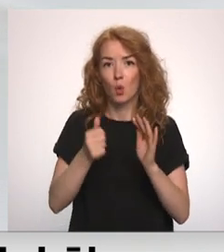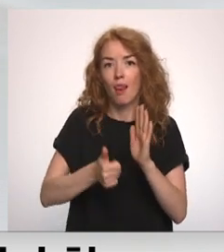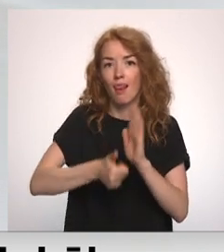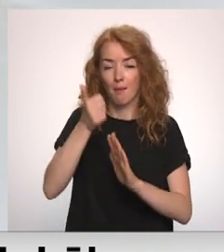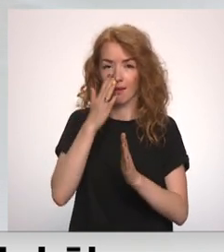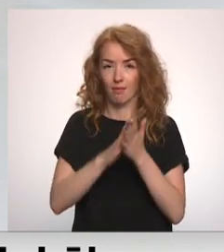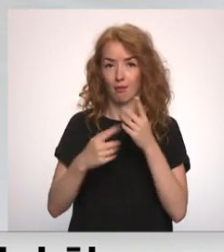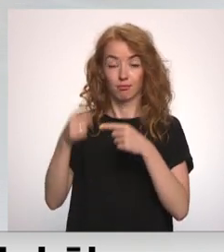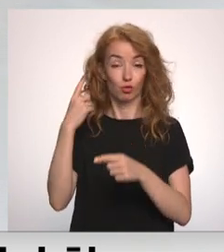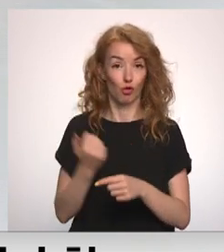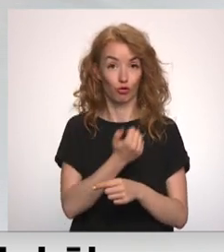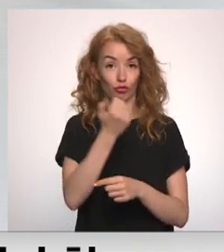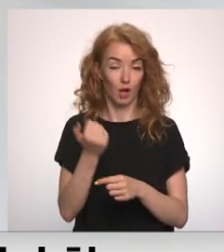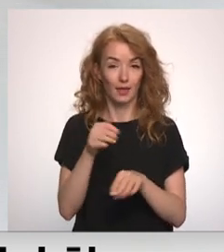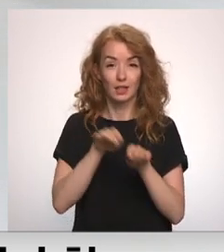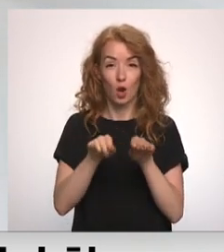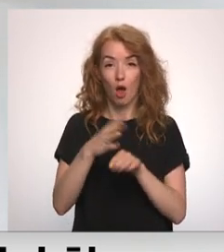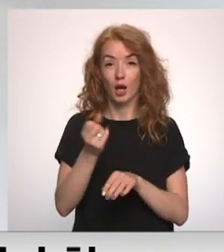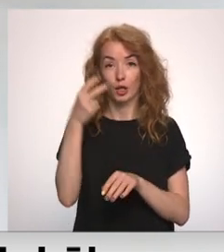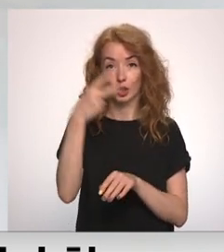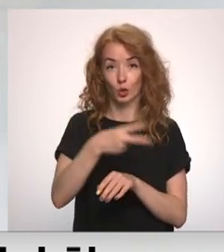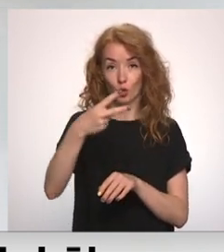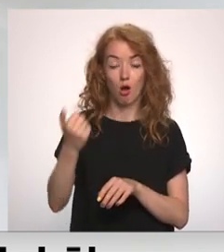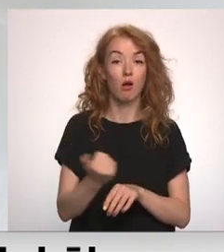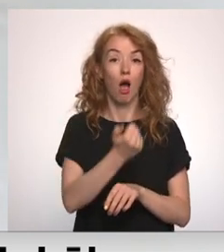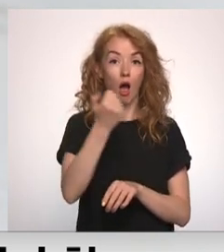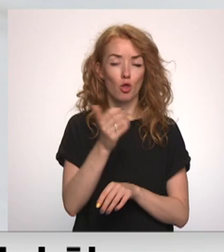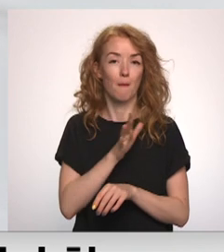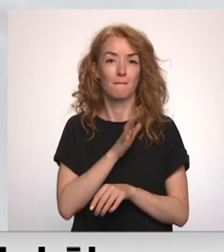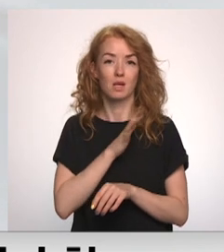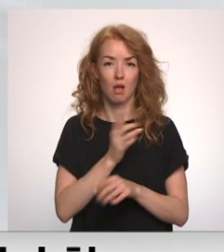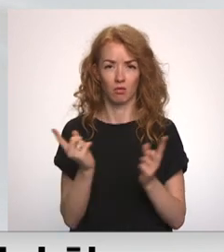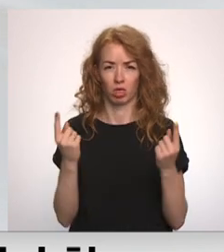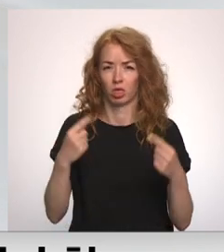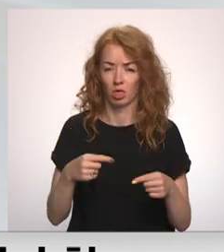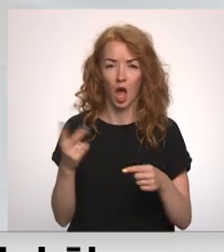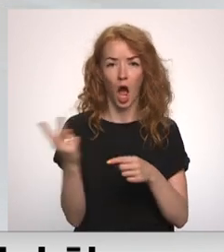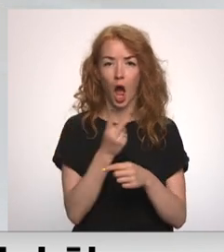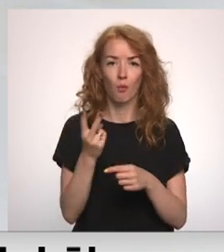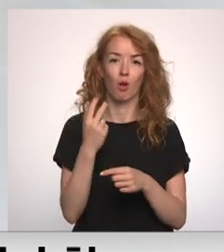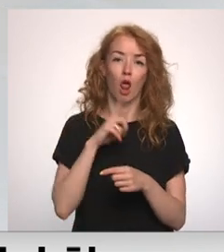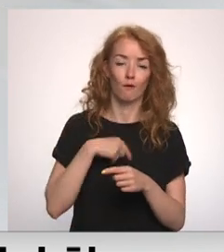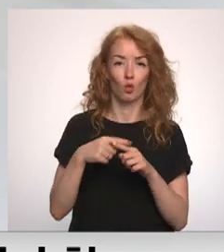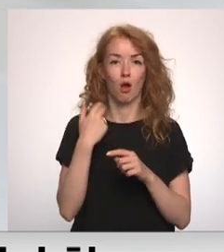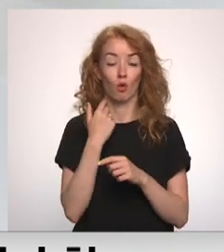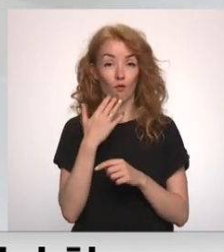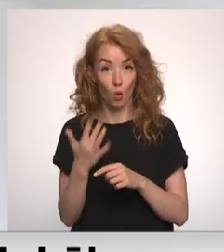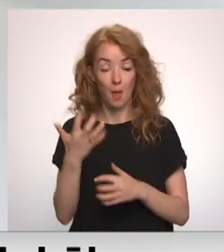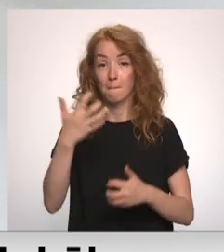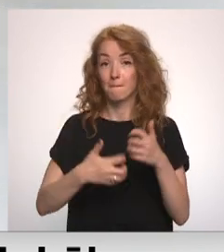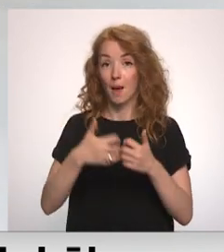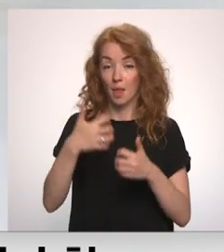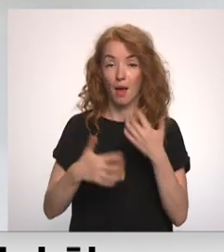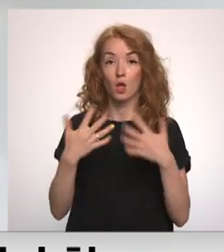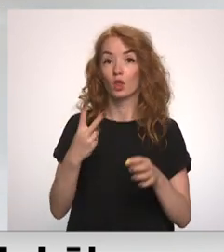labāk nekā pērni, kad salīdzinot ar 2020. gadu bija kritums abos valodu eksāmenos. Matemātikā